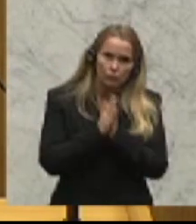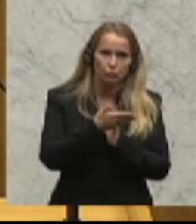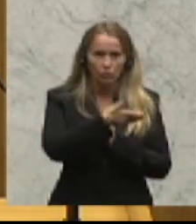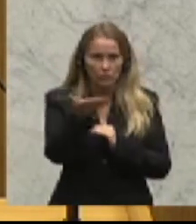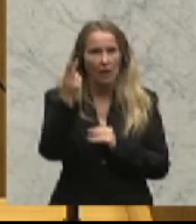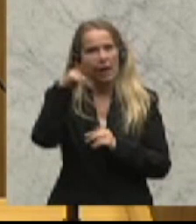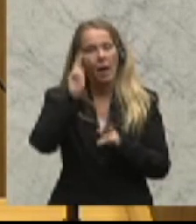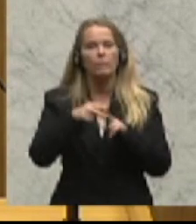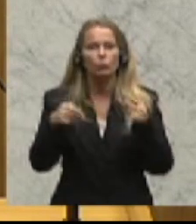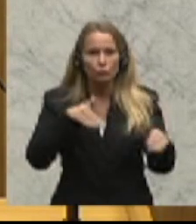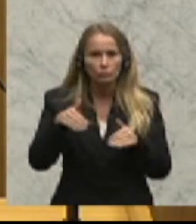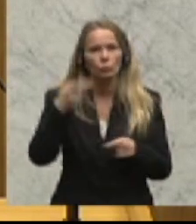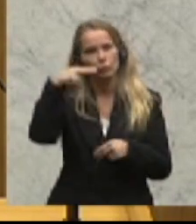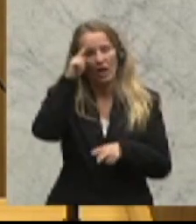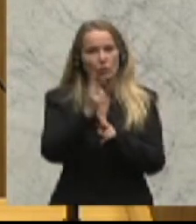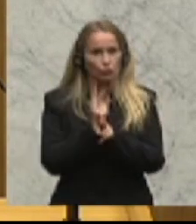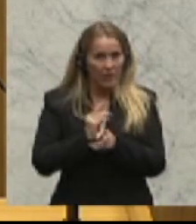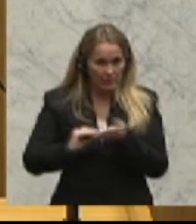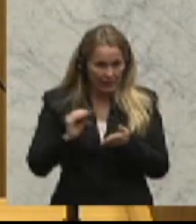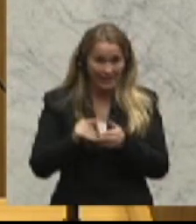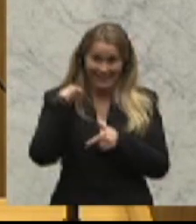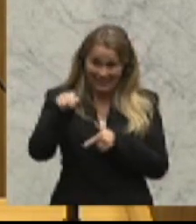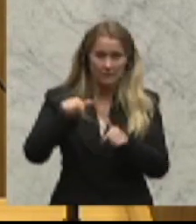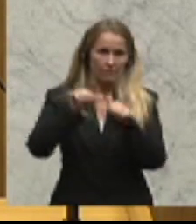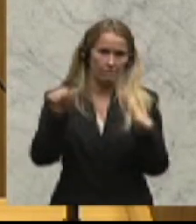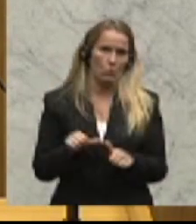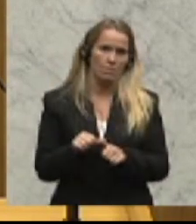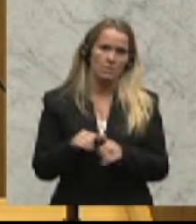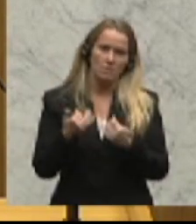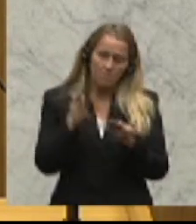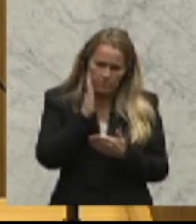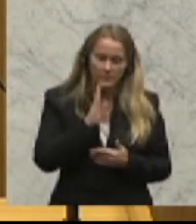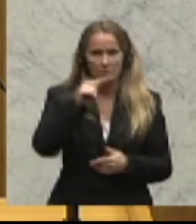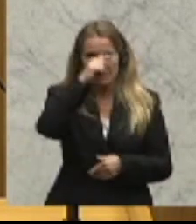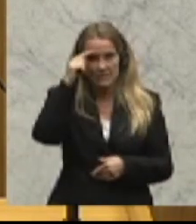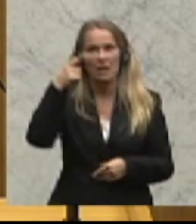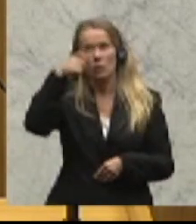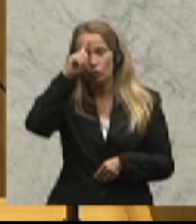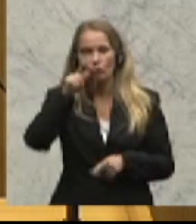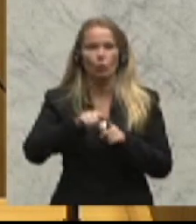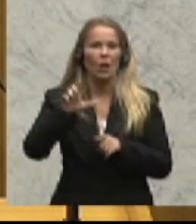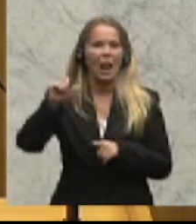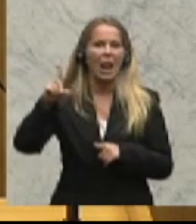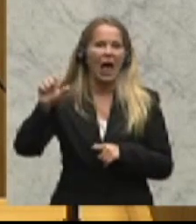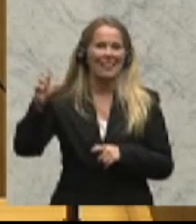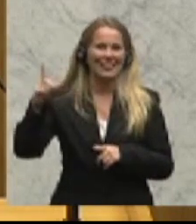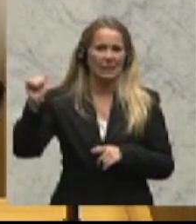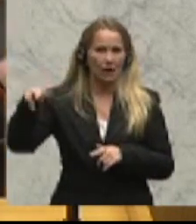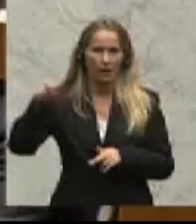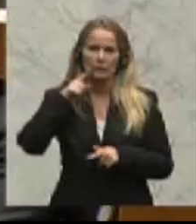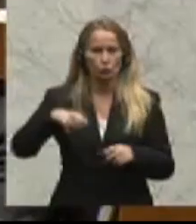Bundesminister und Herr Staatssekretär, in dieser Form dies auch im Sinne der Deutschen und Latiner in Südtirol wahrzunehmen.